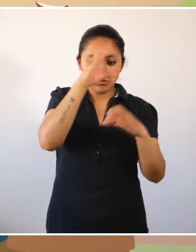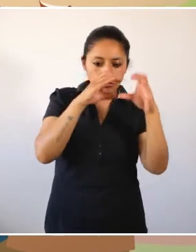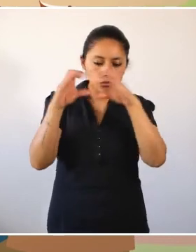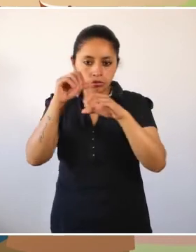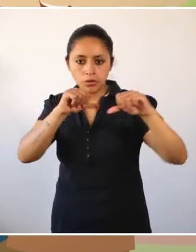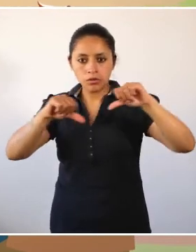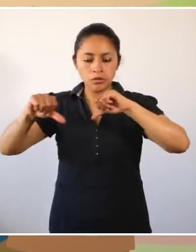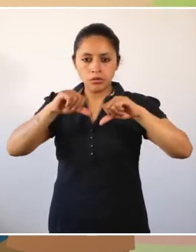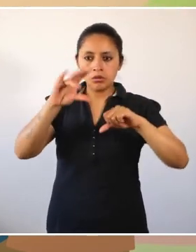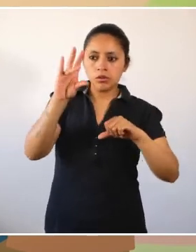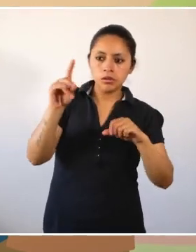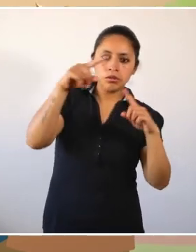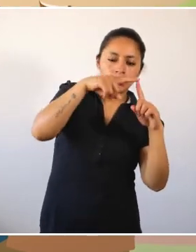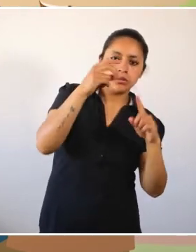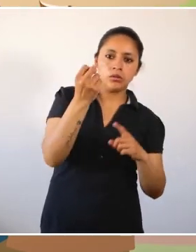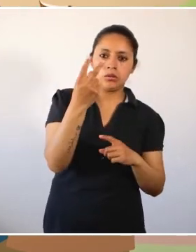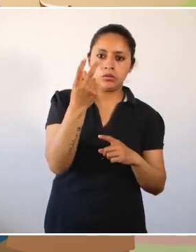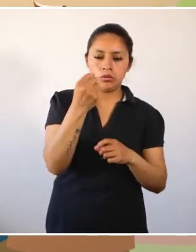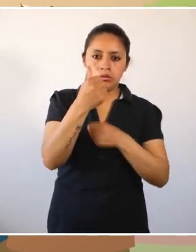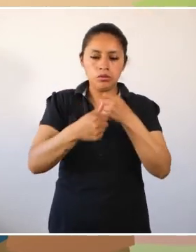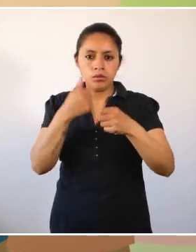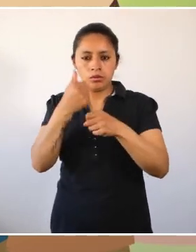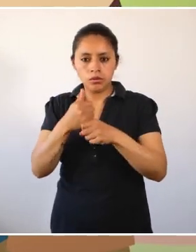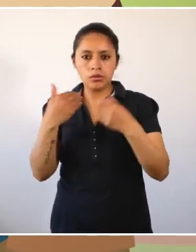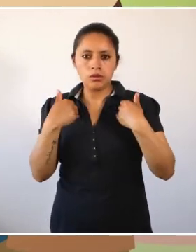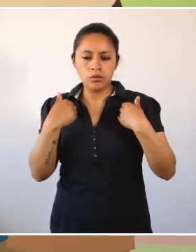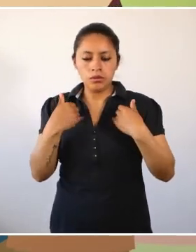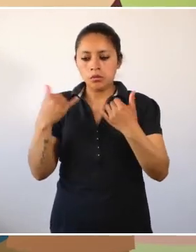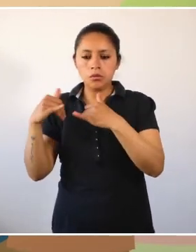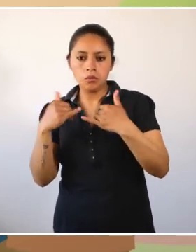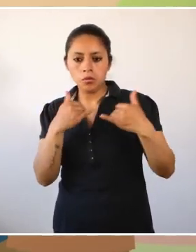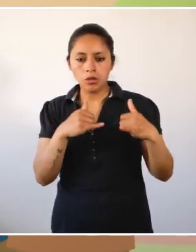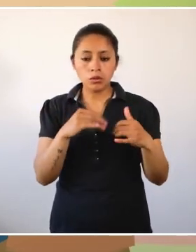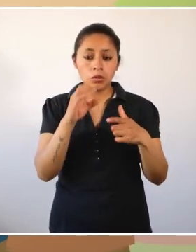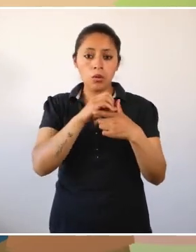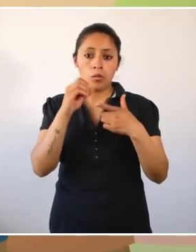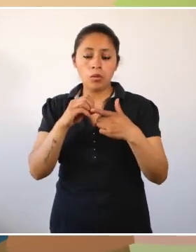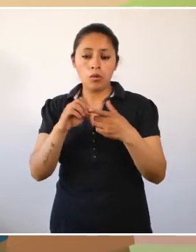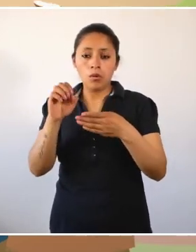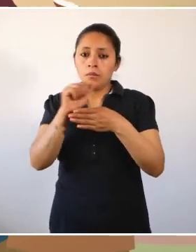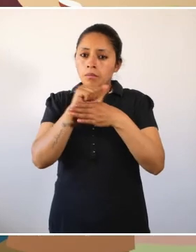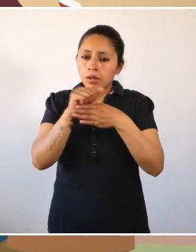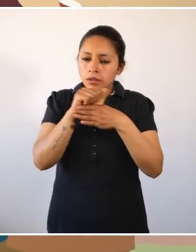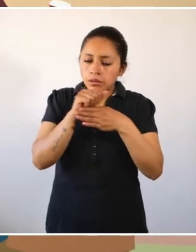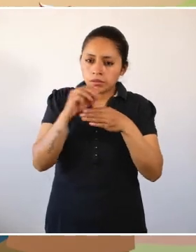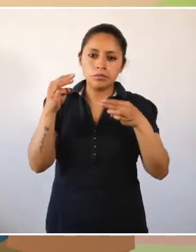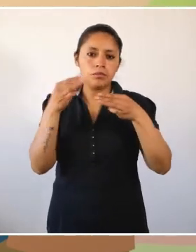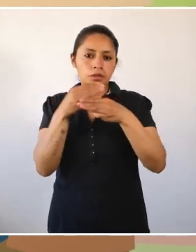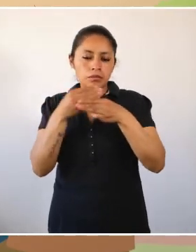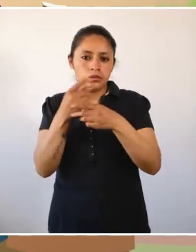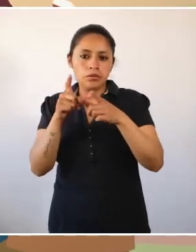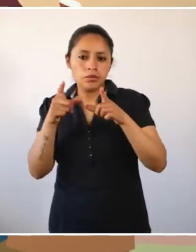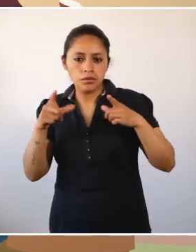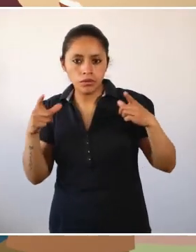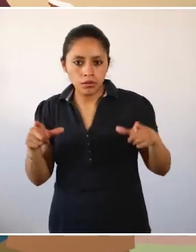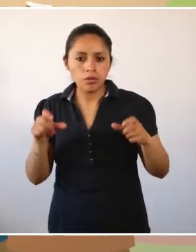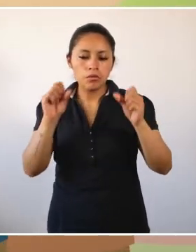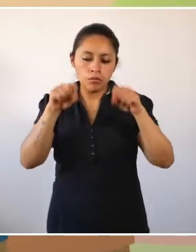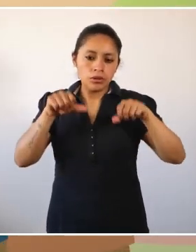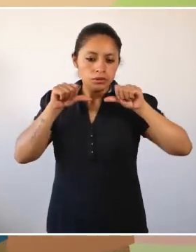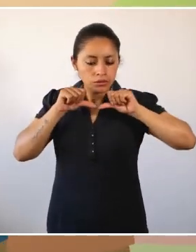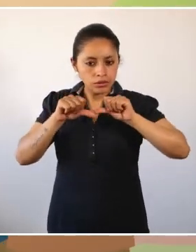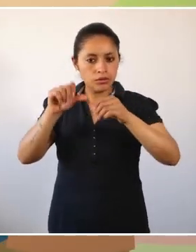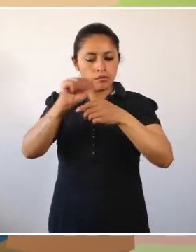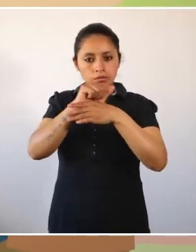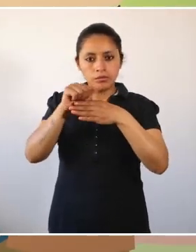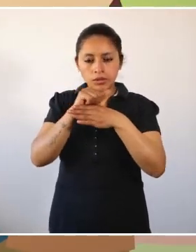wulachunapach pugianasta. Manaka, ejercicios de reforzamiento niskata, kai matemáticas, lenguaje materiasbi. Wasipi, kawan